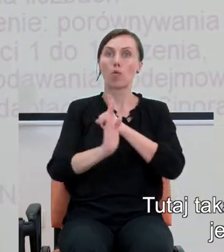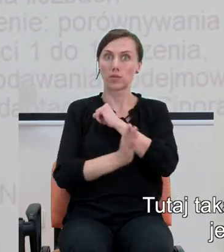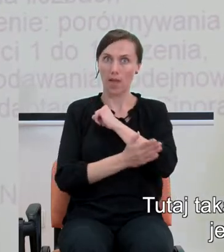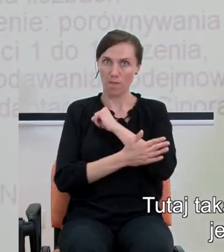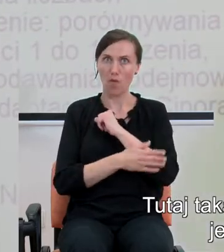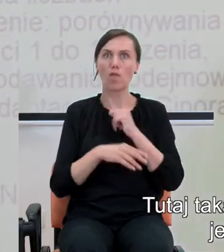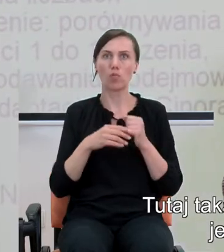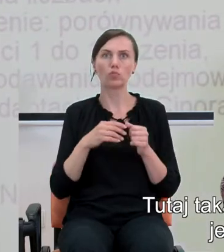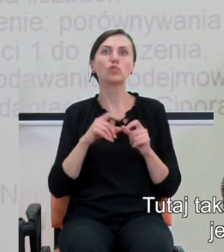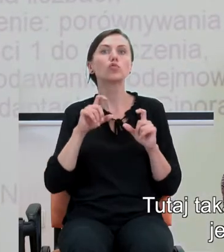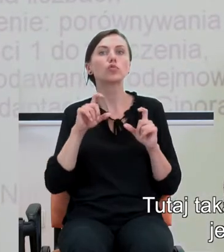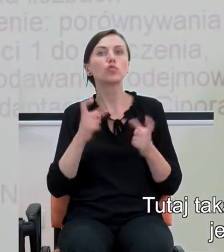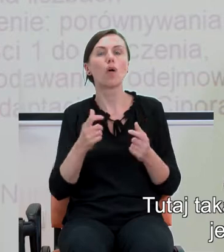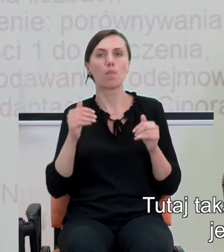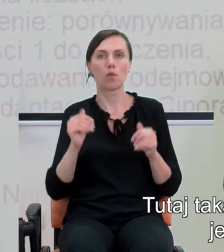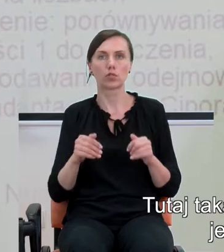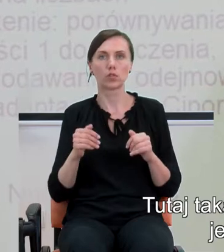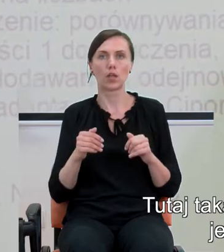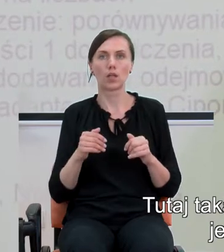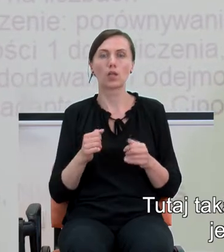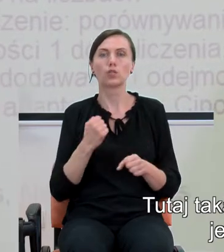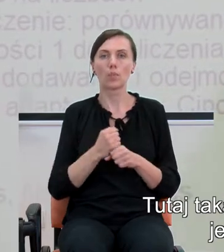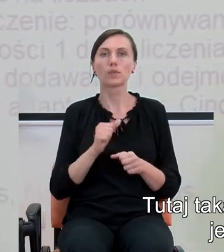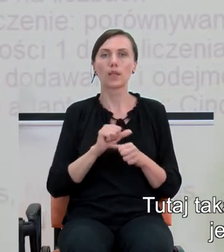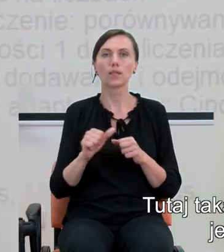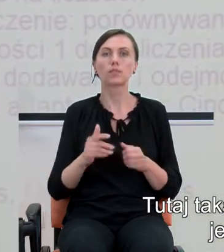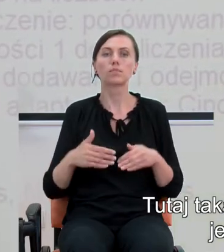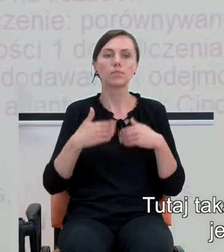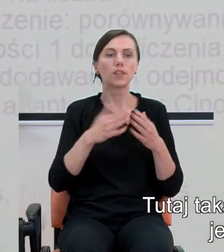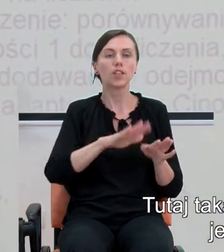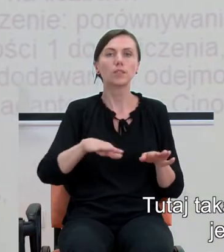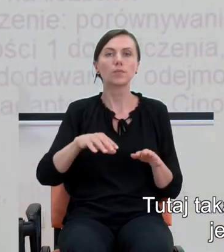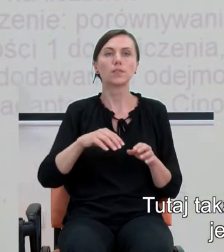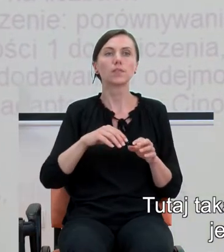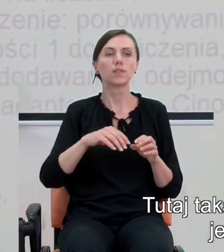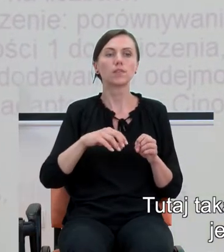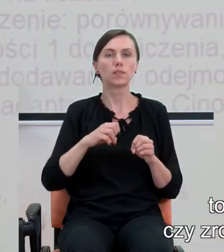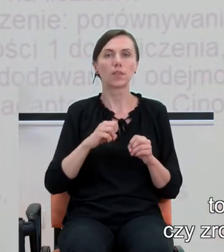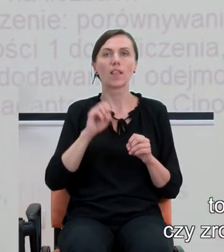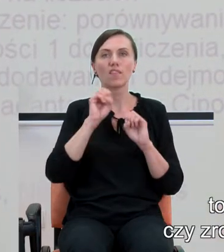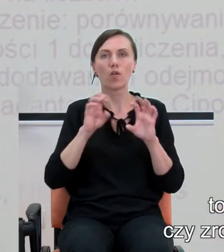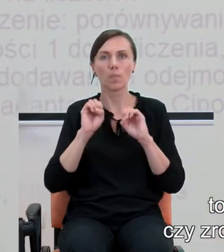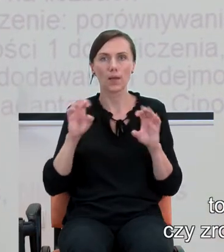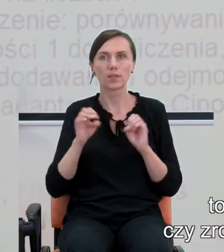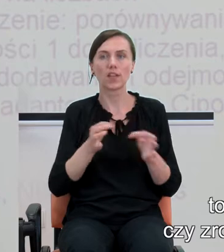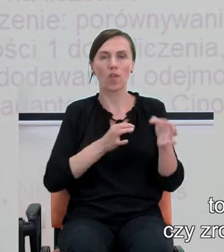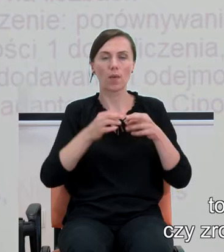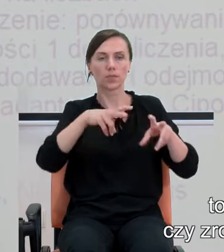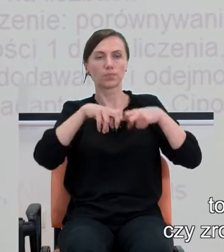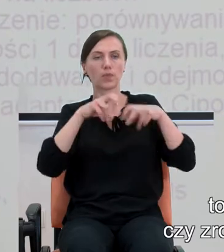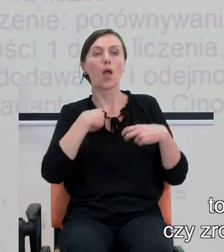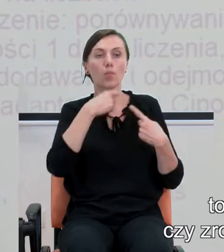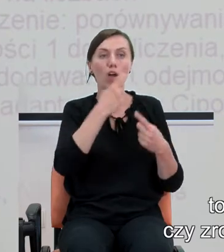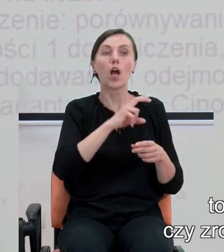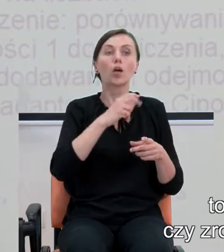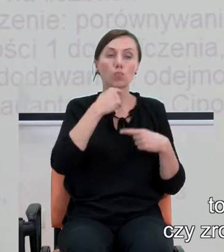rzeczą, którą można zrobić, jest dostarczanie informacji zwrotnej. To znaczy, mówienie takiemu